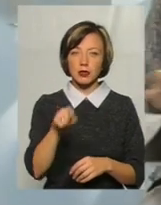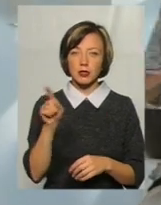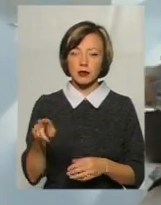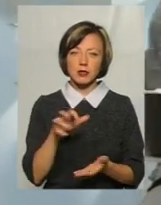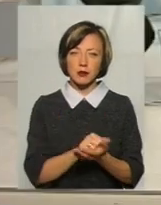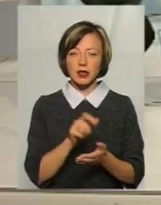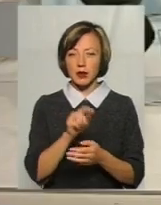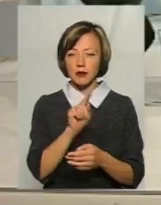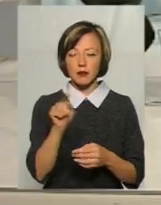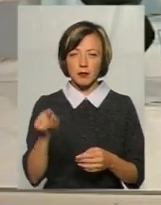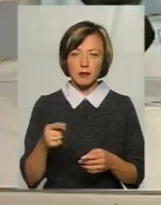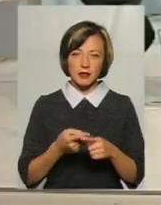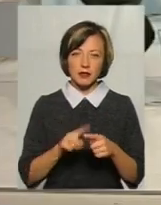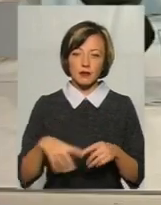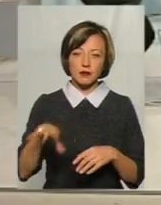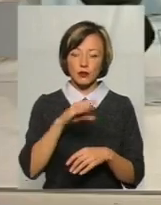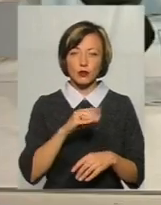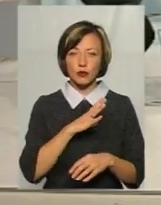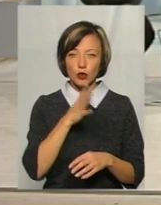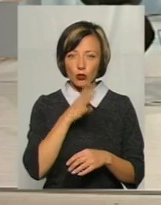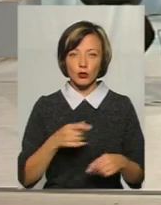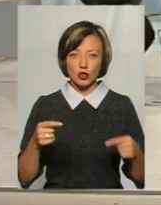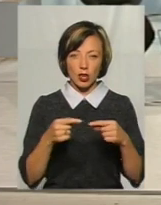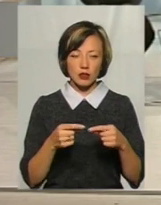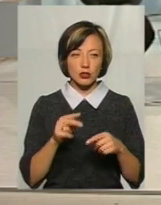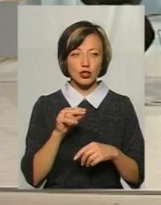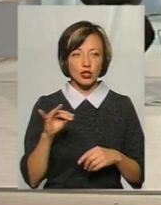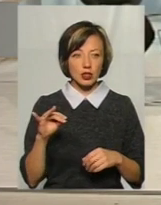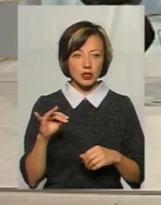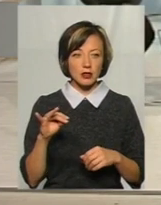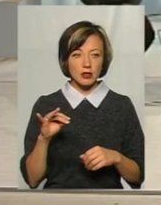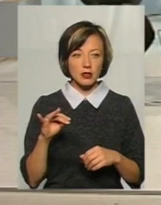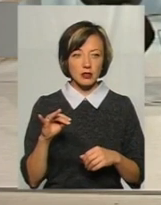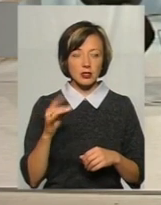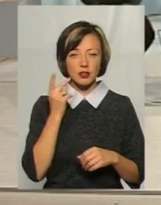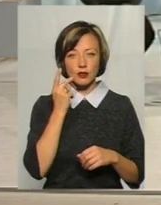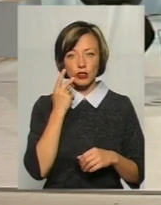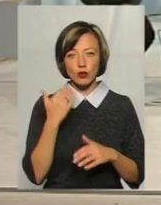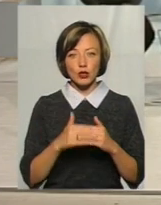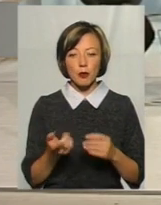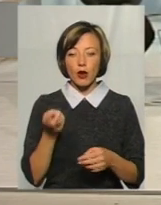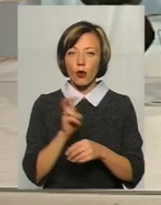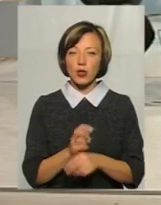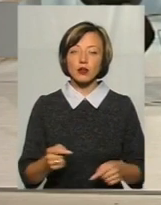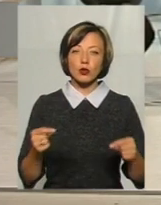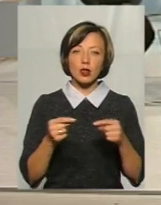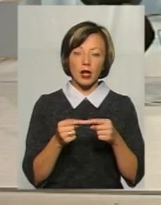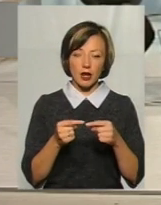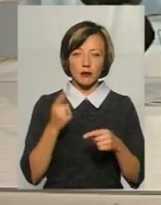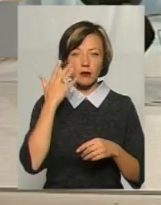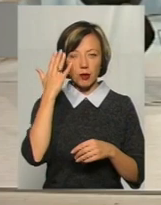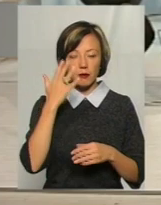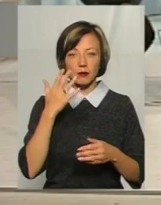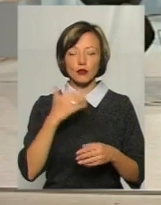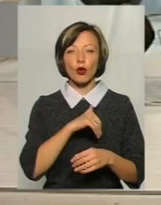торгувати тим, і там, і там, і всюди бути одночасно? Чи зазвичай вже приходять з конкретним розумінням,